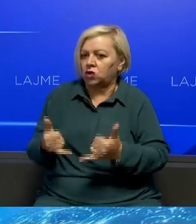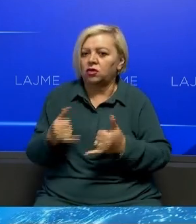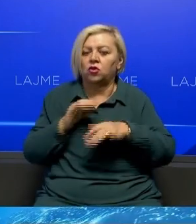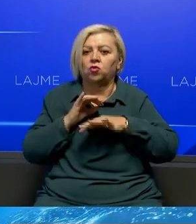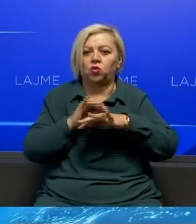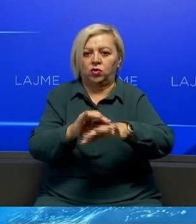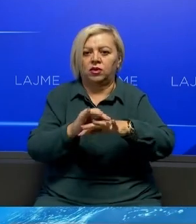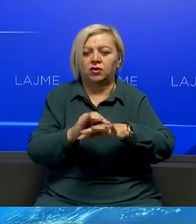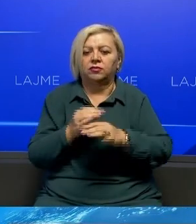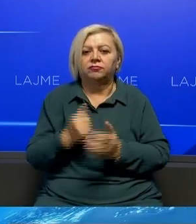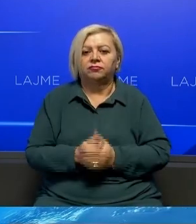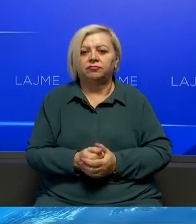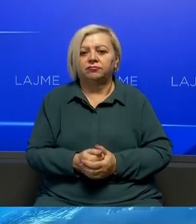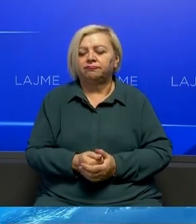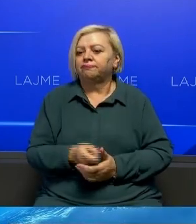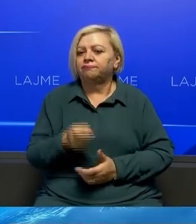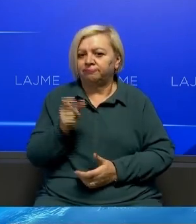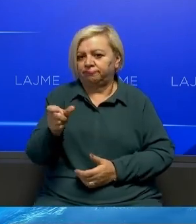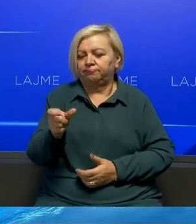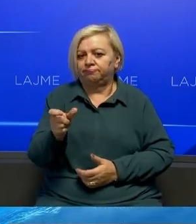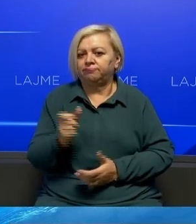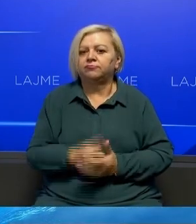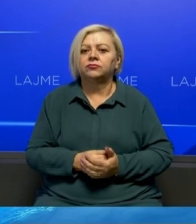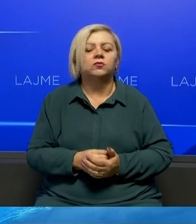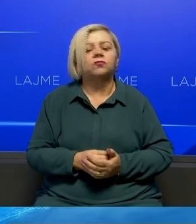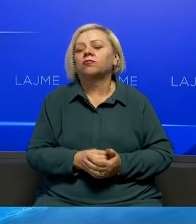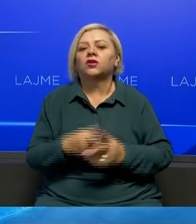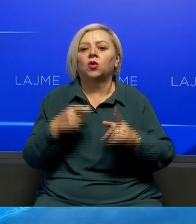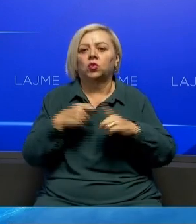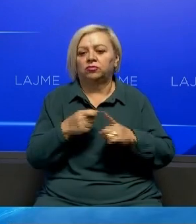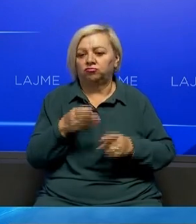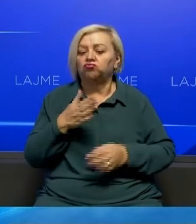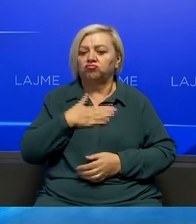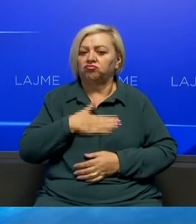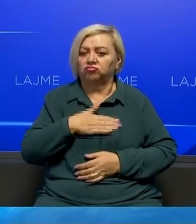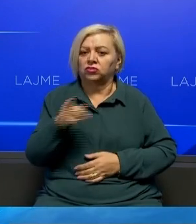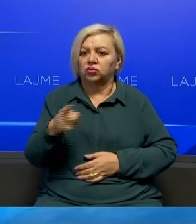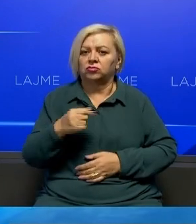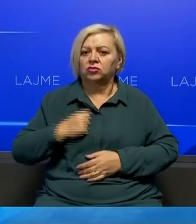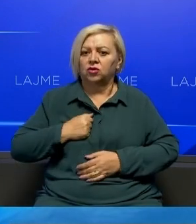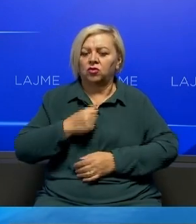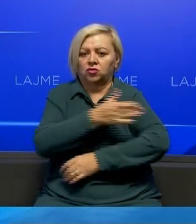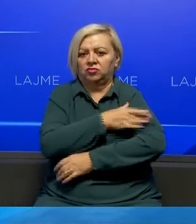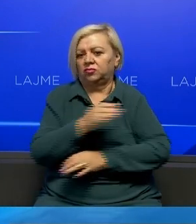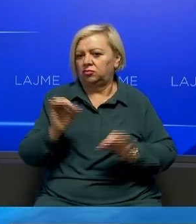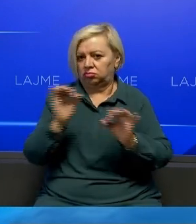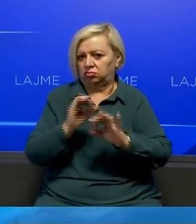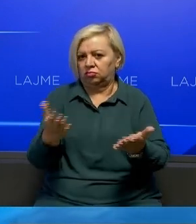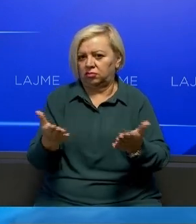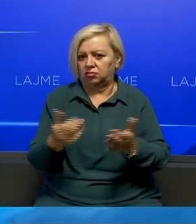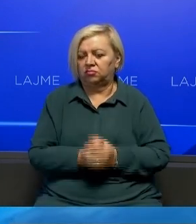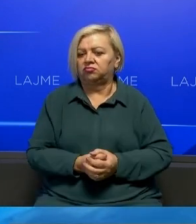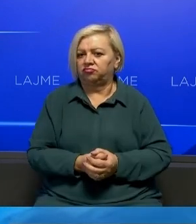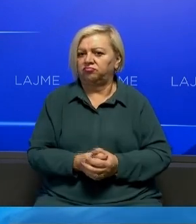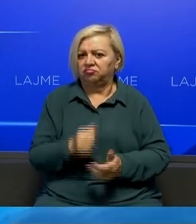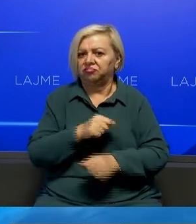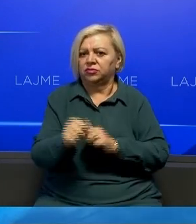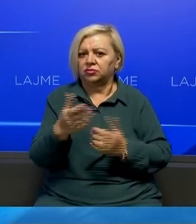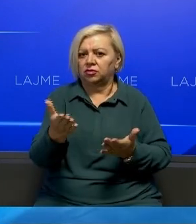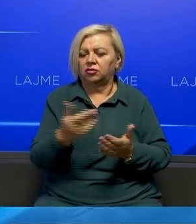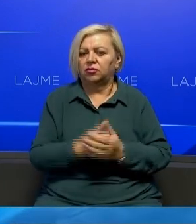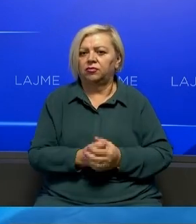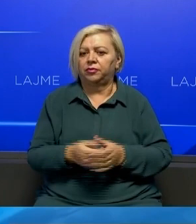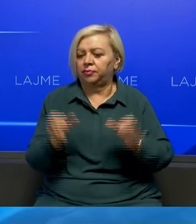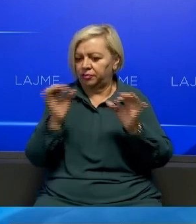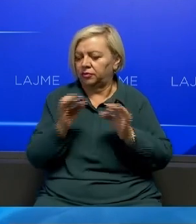adhesh njëri që viktim e ati regjimi Unë shado shqetimi ko luftar Shlirimtar Po si e, je viktim Fatke cështë Asë